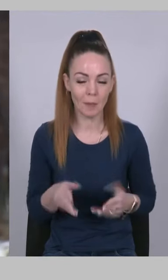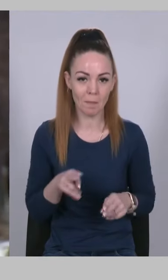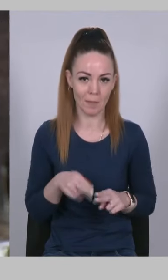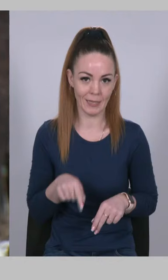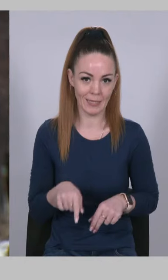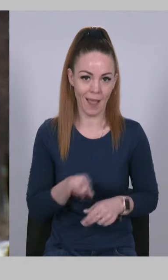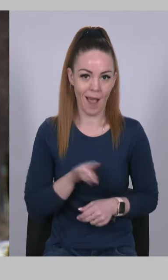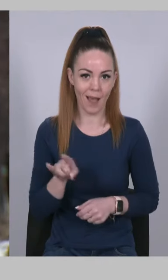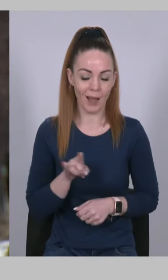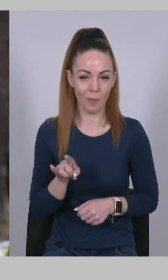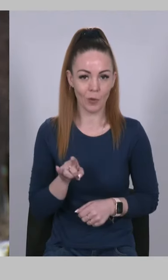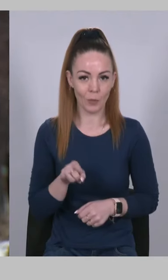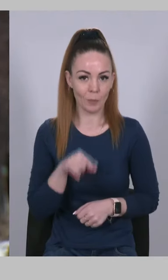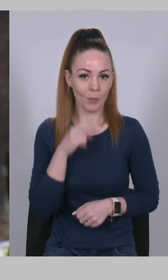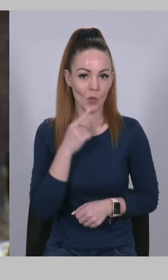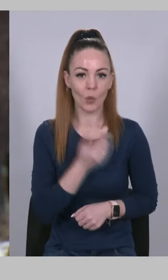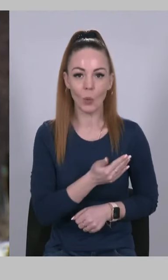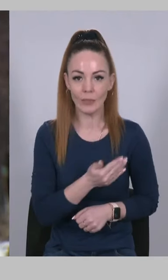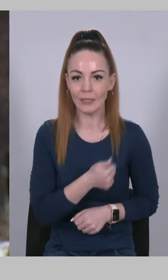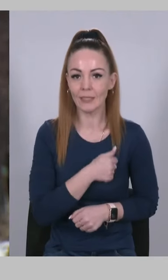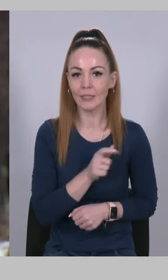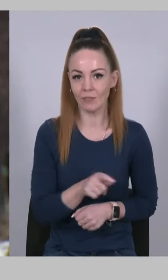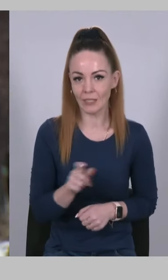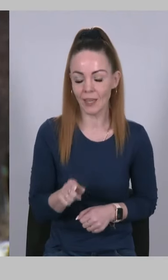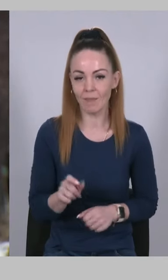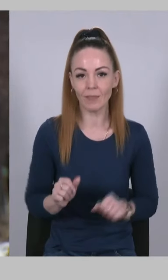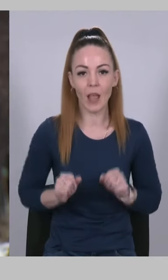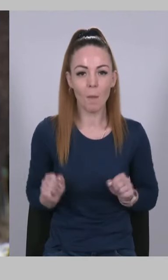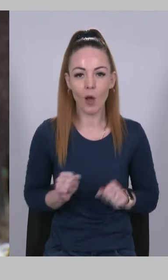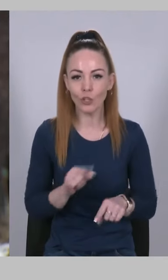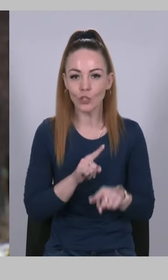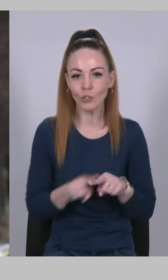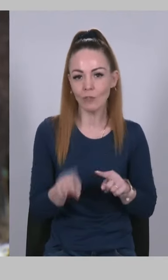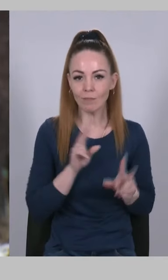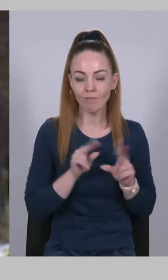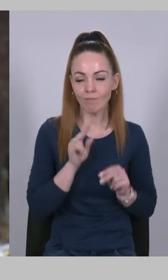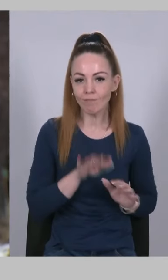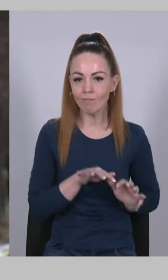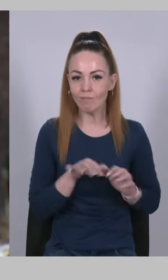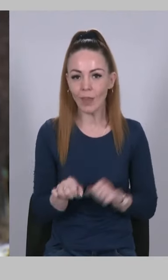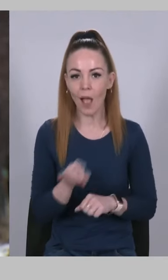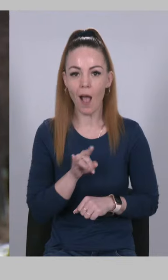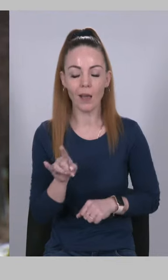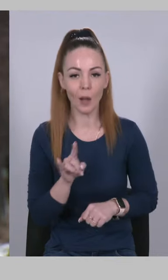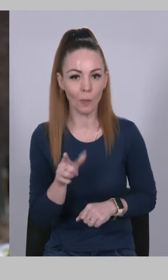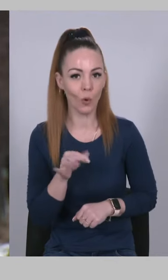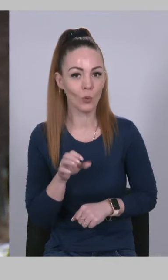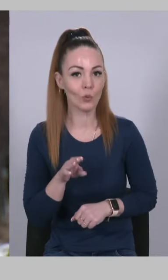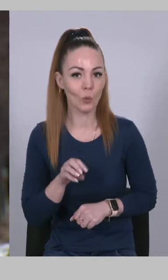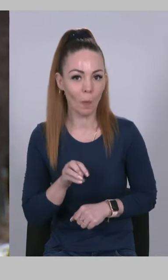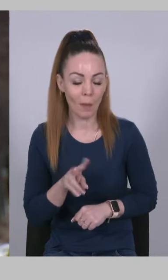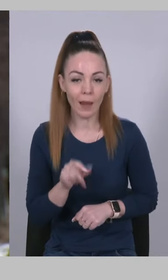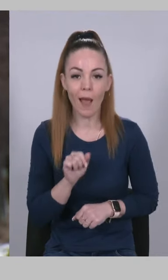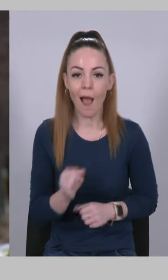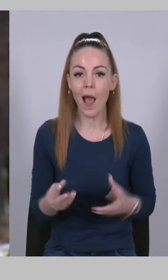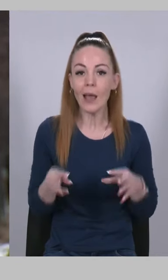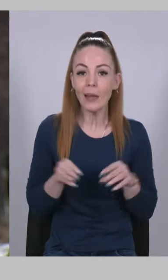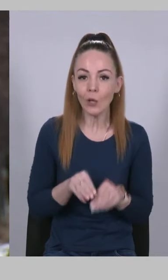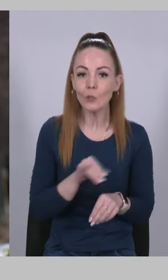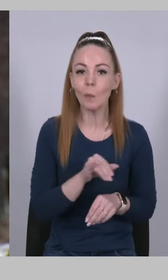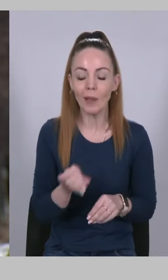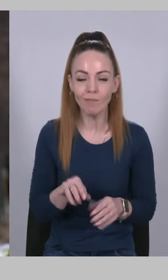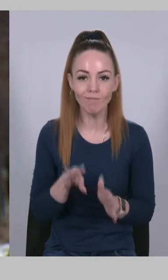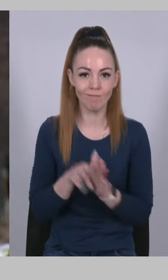Російські війська намагалися швидко захопити аеропорт Гостомель, а разом з ним і